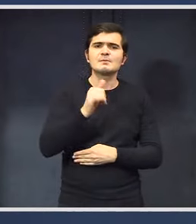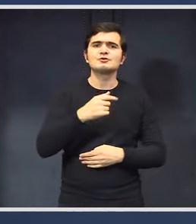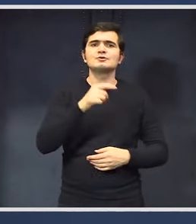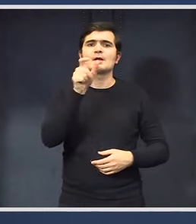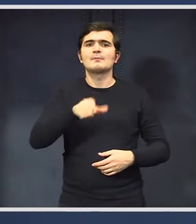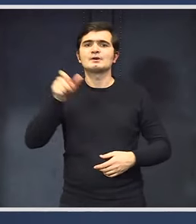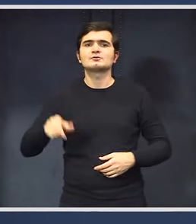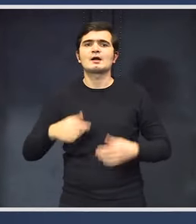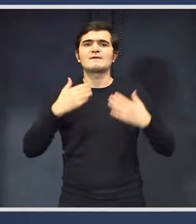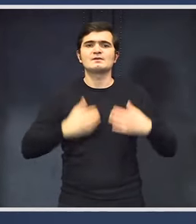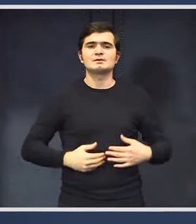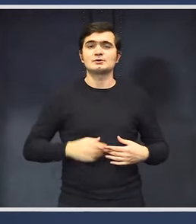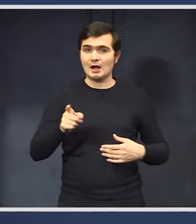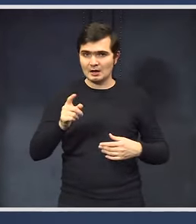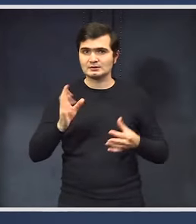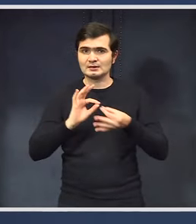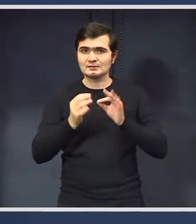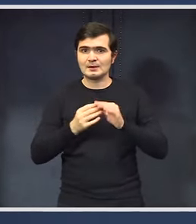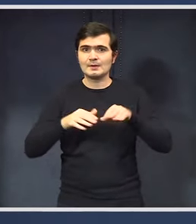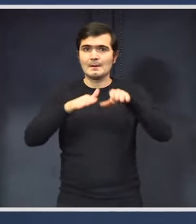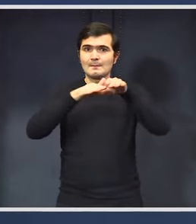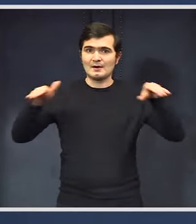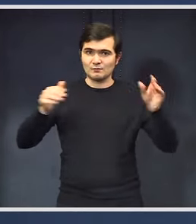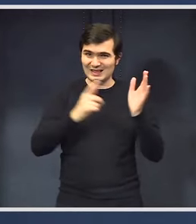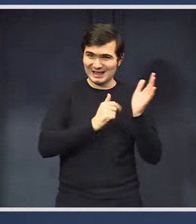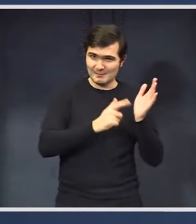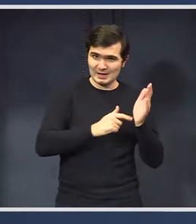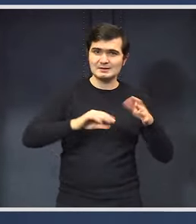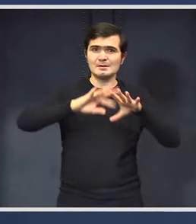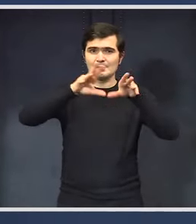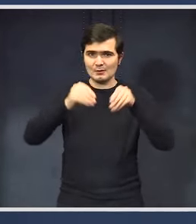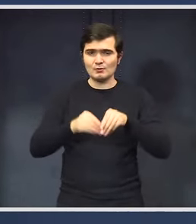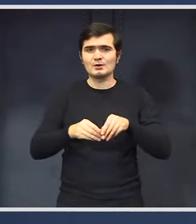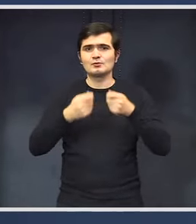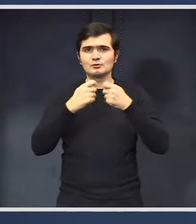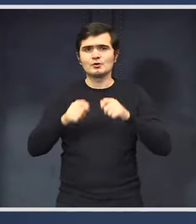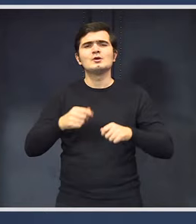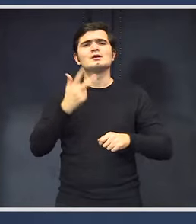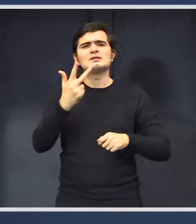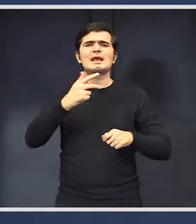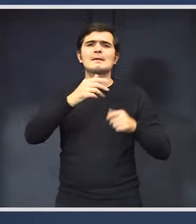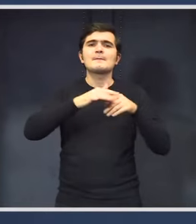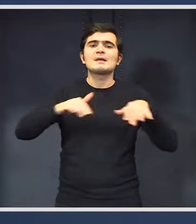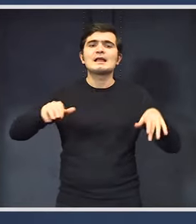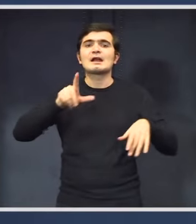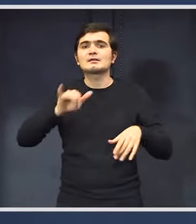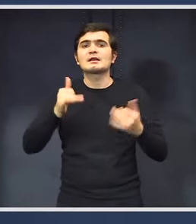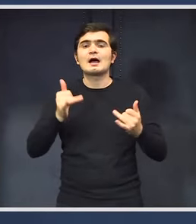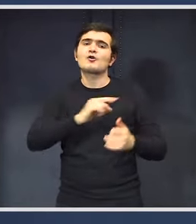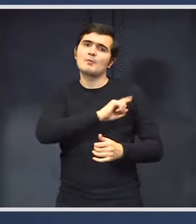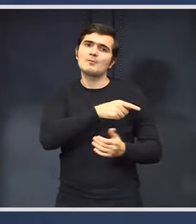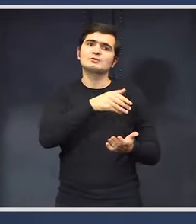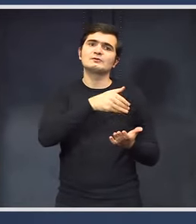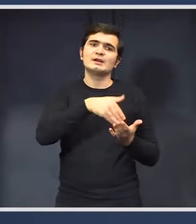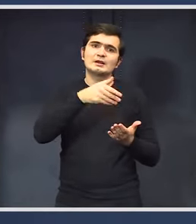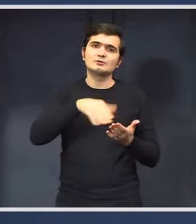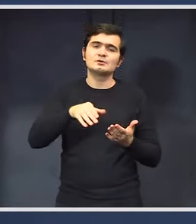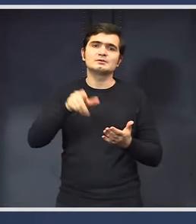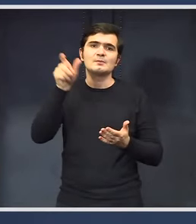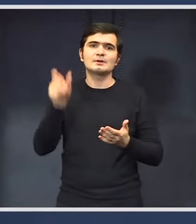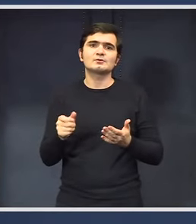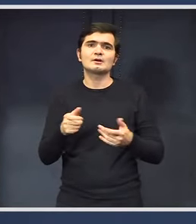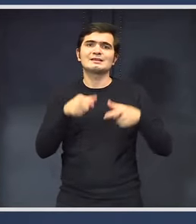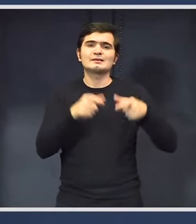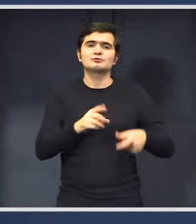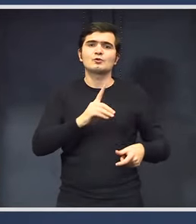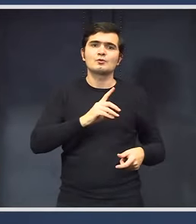fizice. Adică aici ne referim la plafonarea pensiilor, la... Sunt 3 miliarde de trei, de trei miliarde de lei care acum pot fi cheltuiți de persoane din sectorul